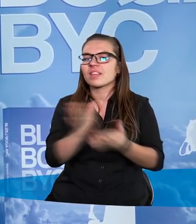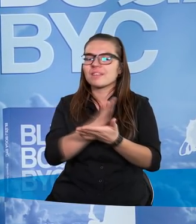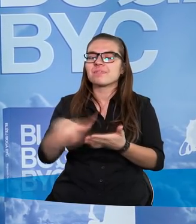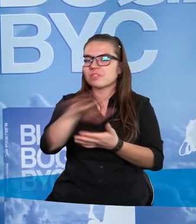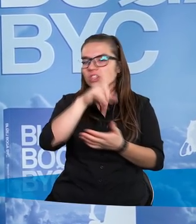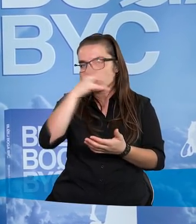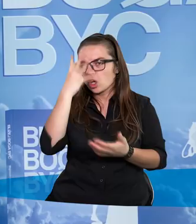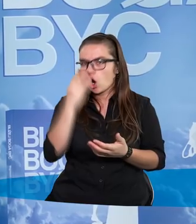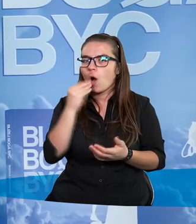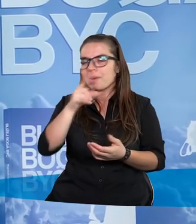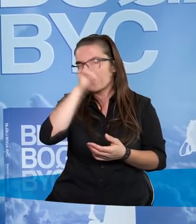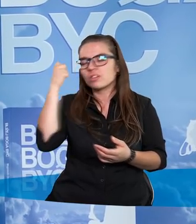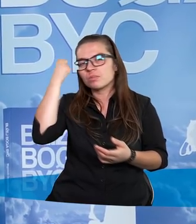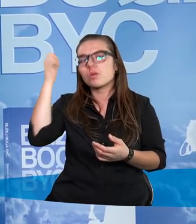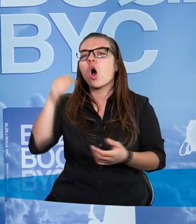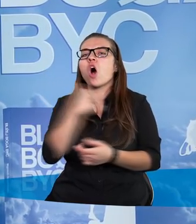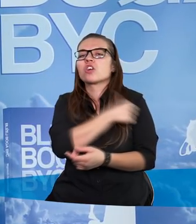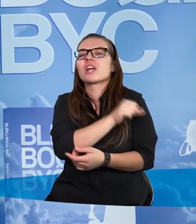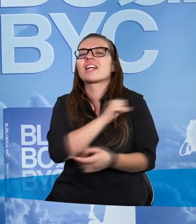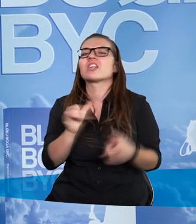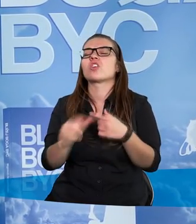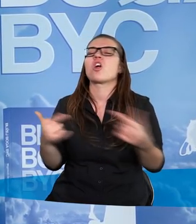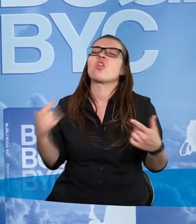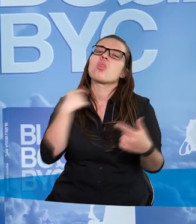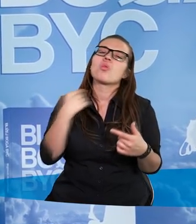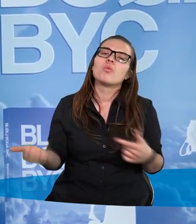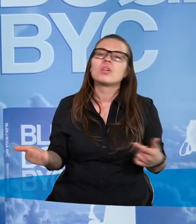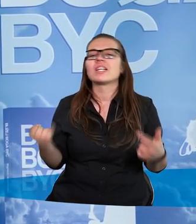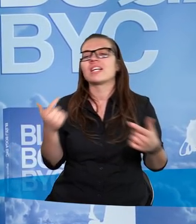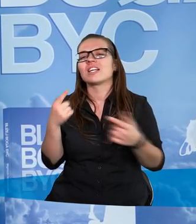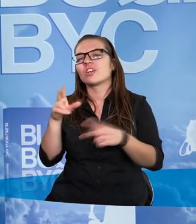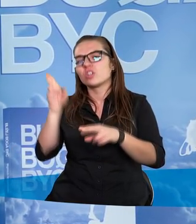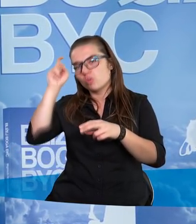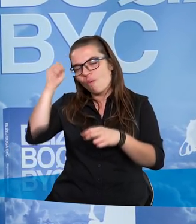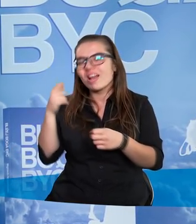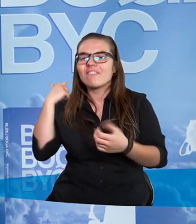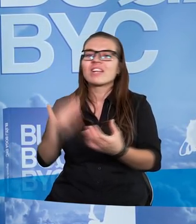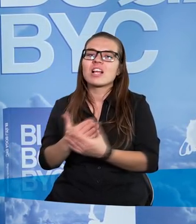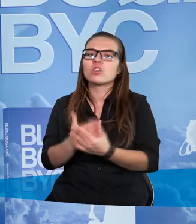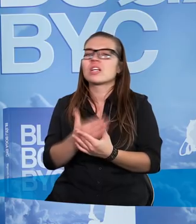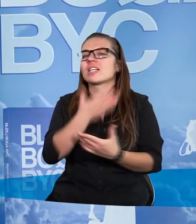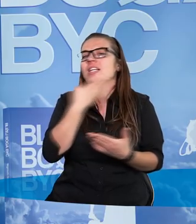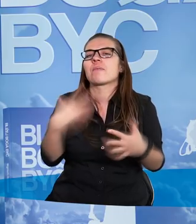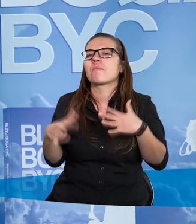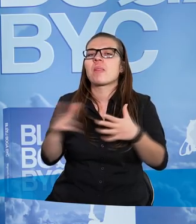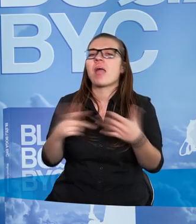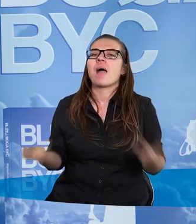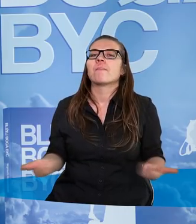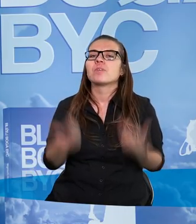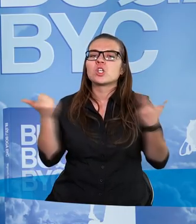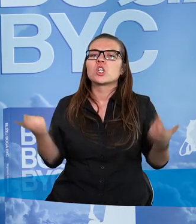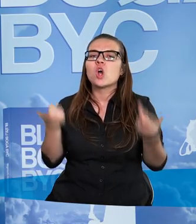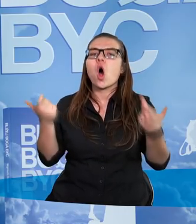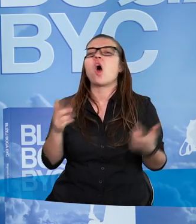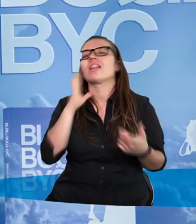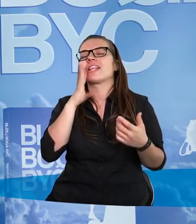obraz, obraz nudnego chrześcijaństwa, nieinteresującego chrześcijaństwa, w którym człowiek wierzący nie ma miejsca na przygodę, na